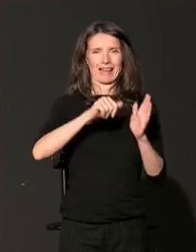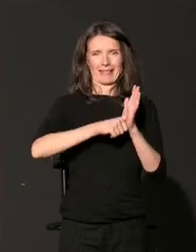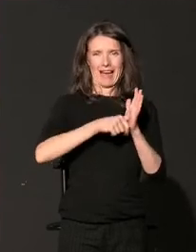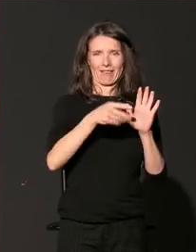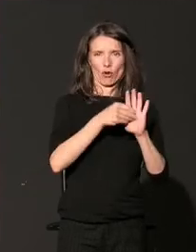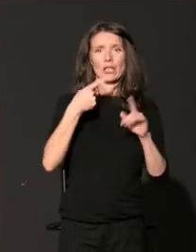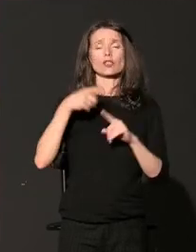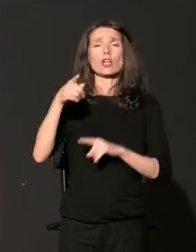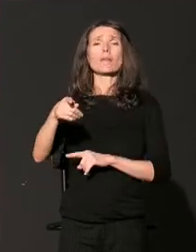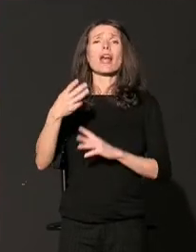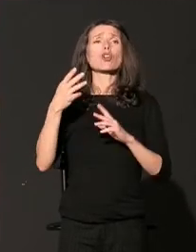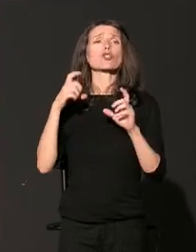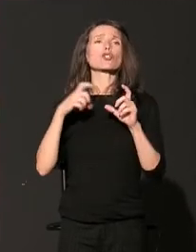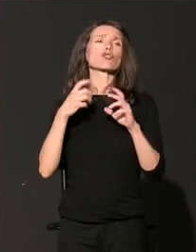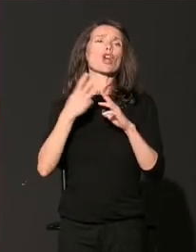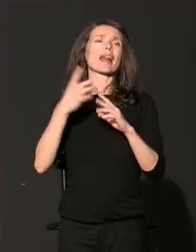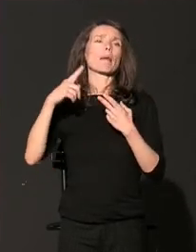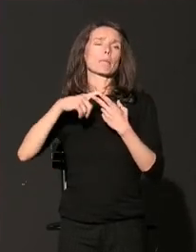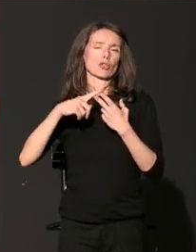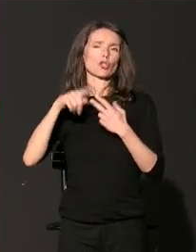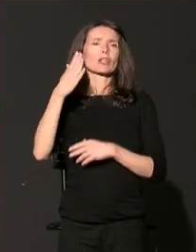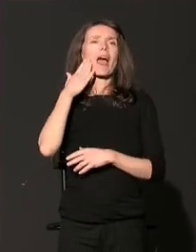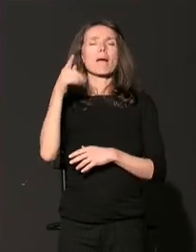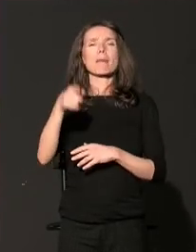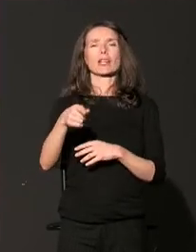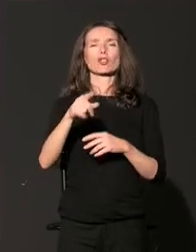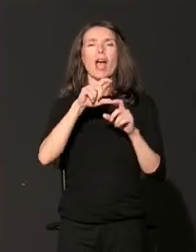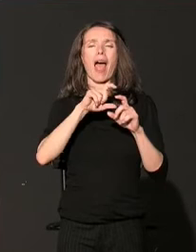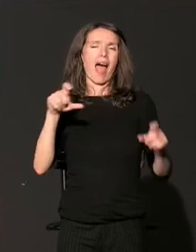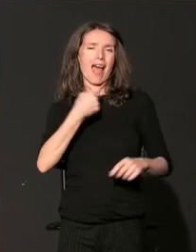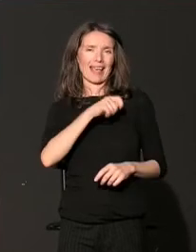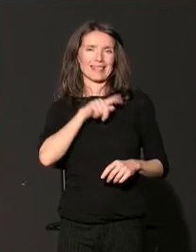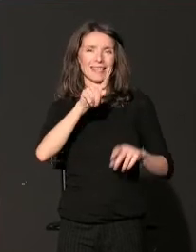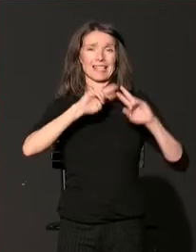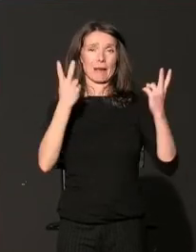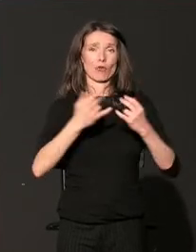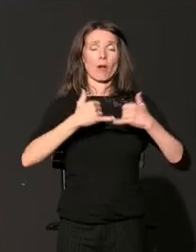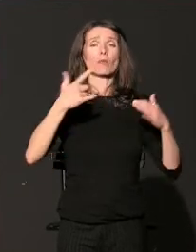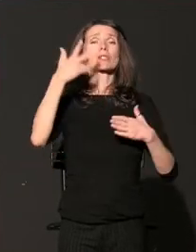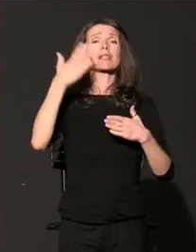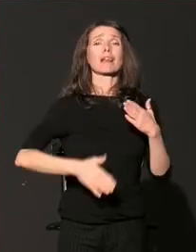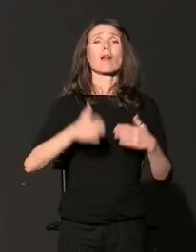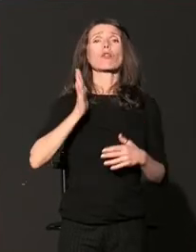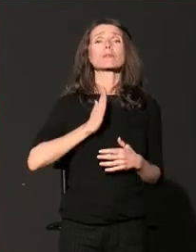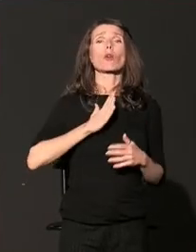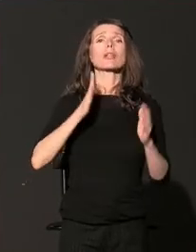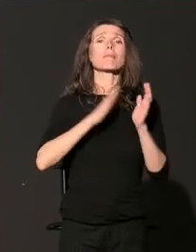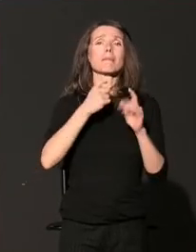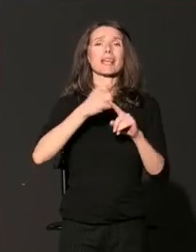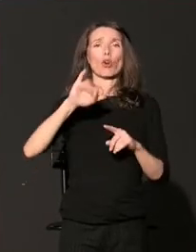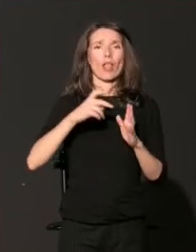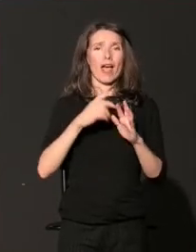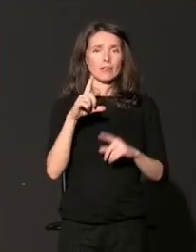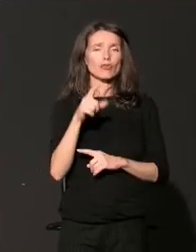gospođa Šenli Pinčoti iz Američke agencije za međunarodni razvoj i na kraju gospodin Mirko Janić iz